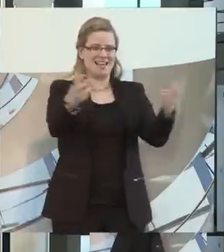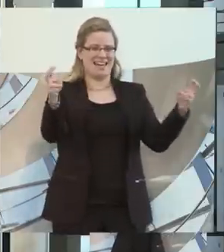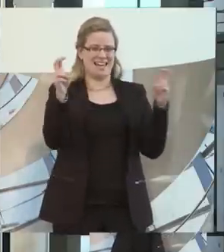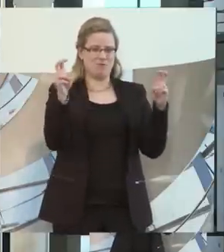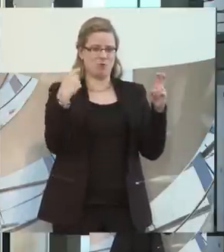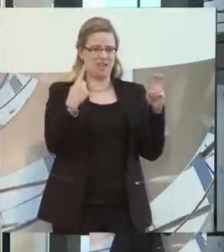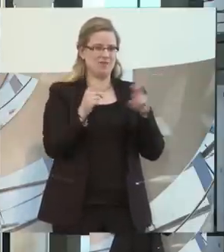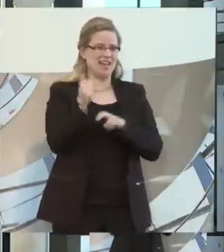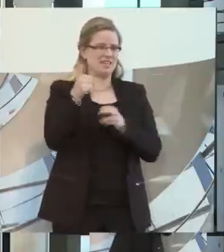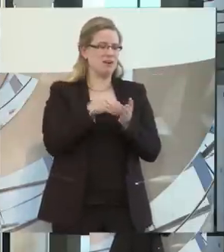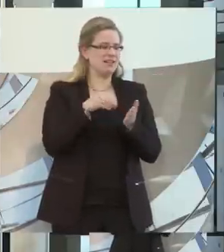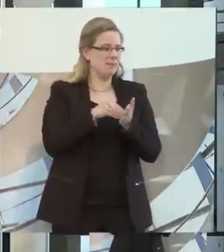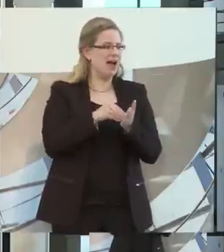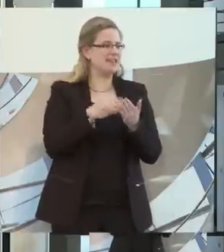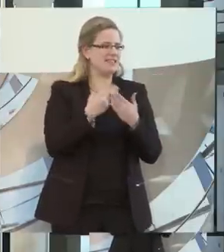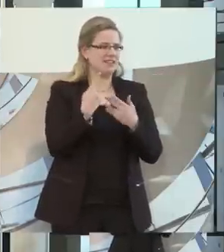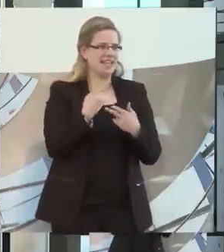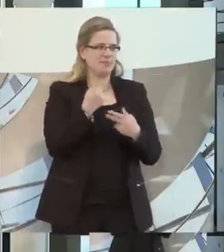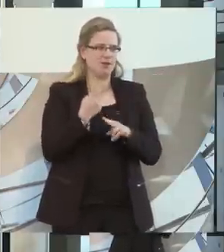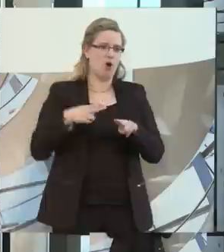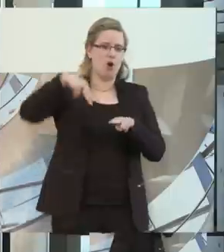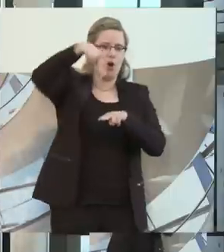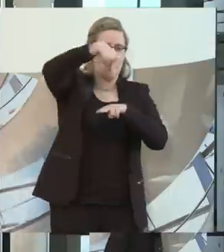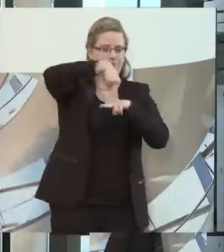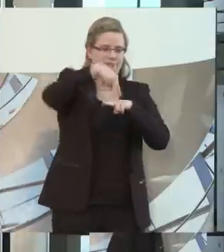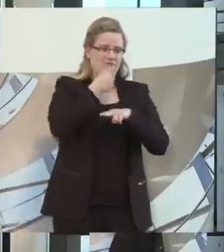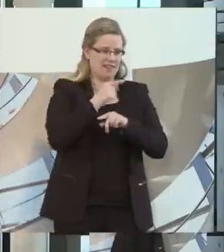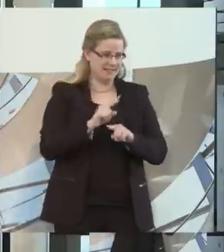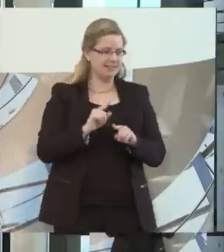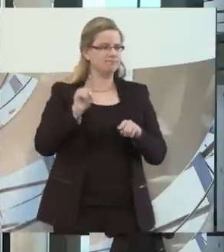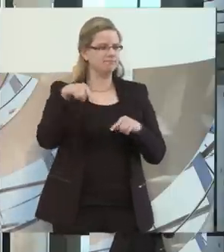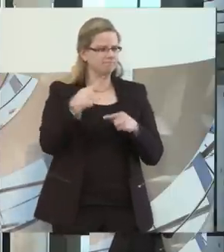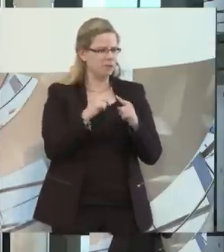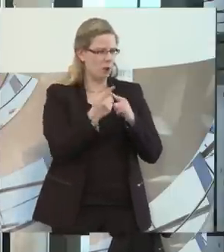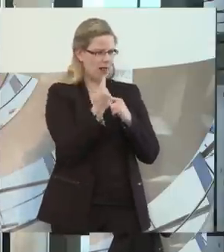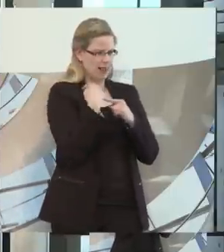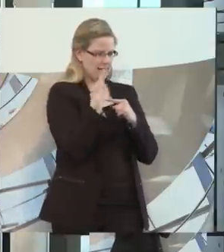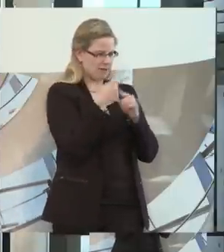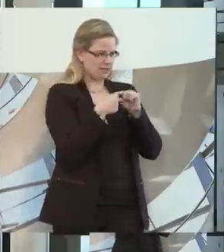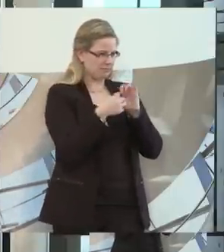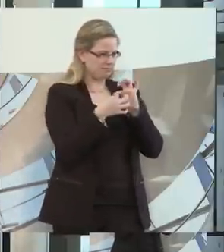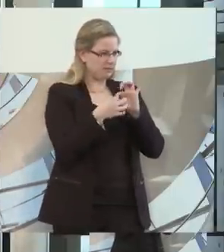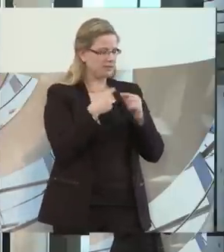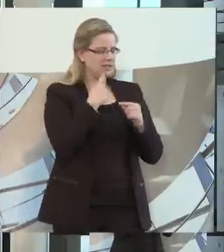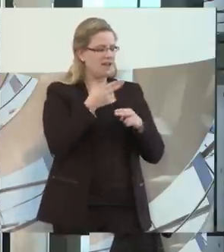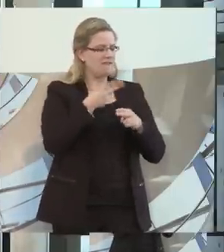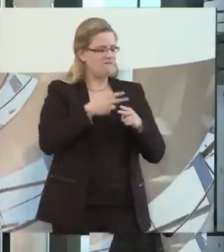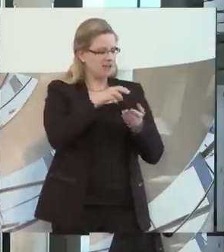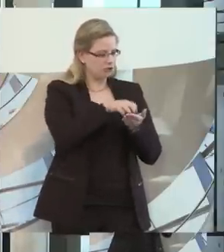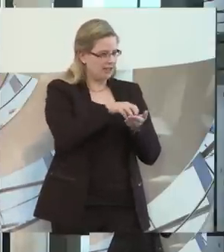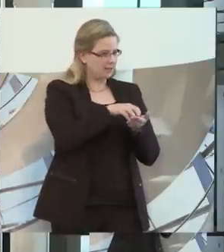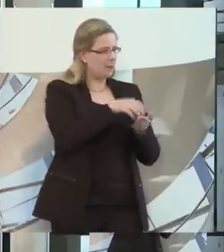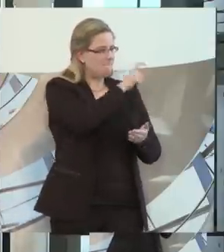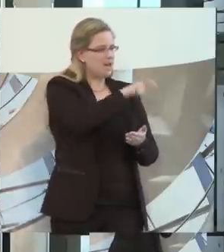Ich wollte anknüpfen an dem, was Herr Lieker gesagt hat, dass die Werkstätten für Menschen mit Behinderung